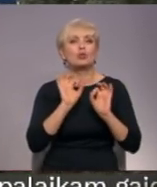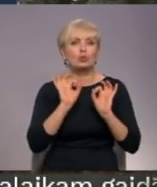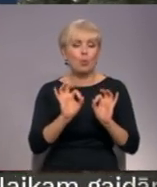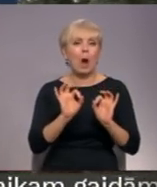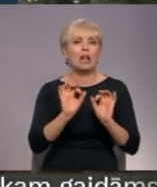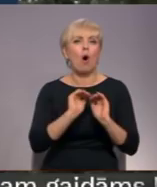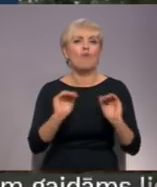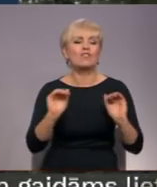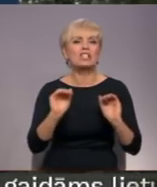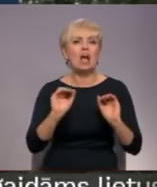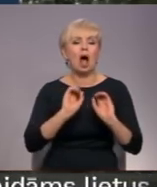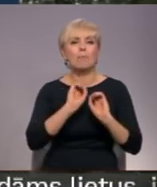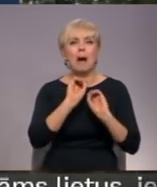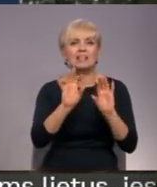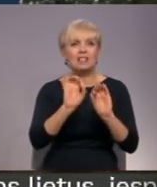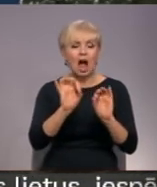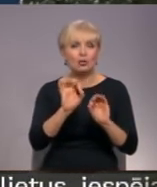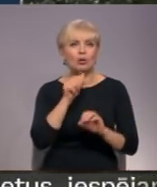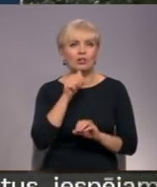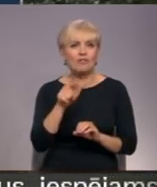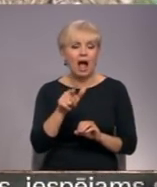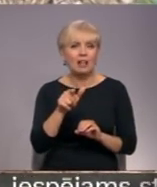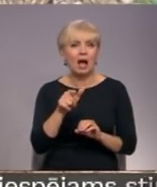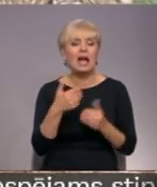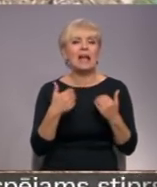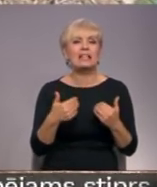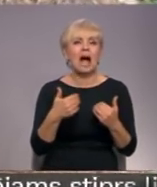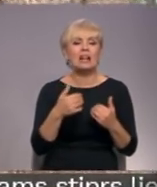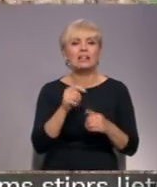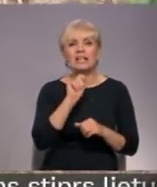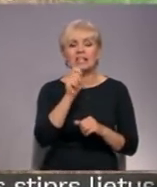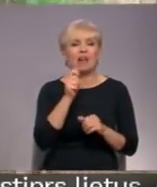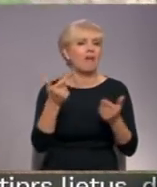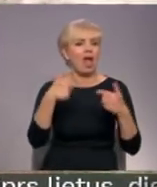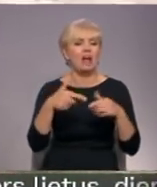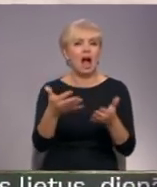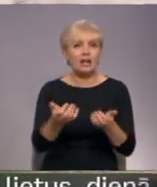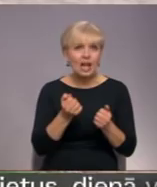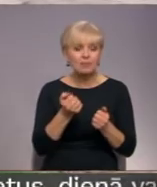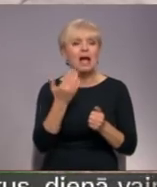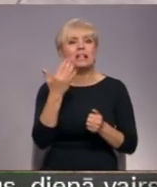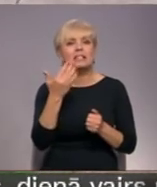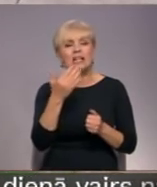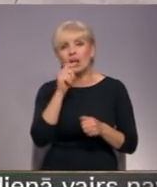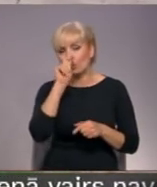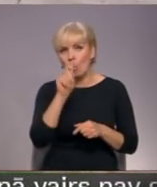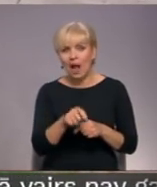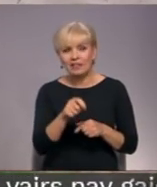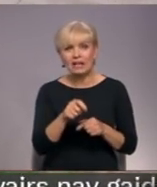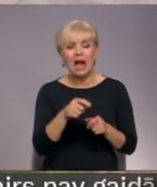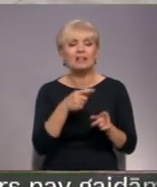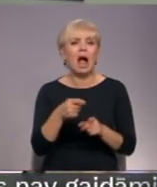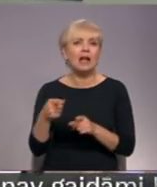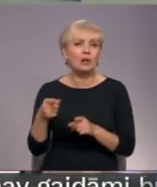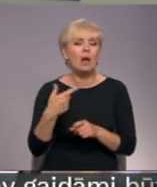veidā. Sīžeta gatavošanas laikā togad neseņama. Cik liels kaitējums videi un arī zemniekiem noderīts šobrīd nesot